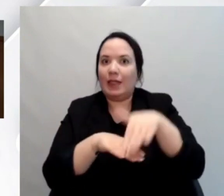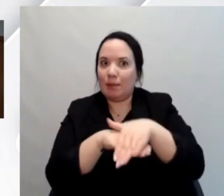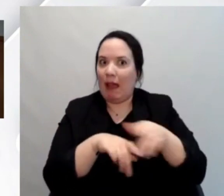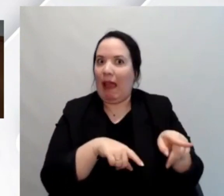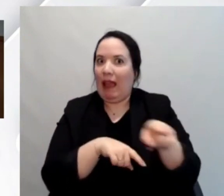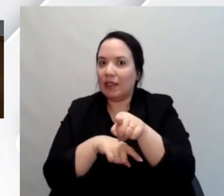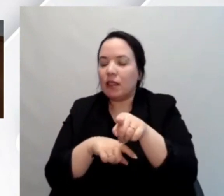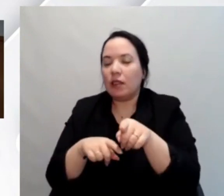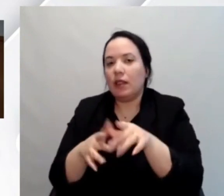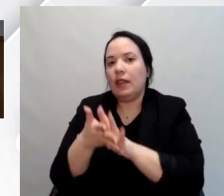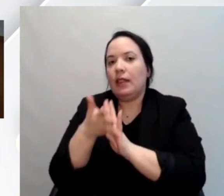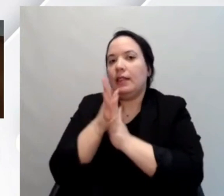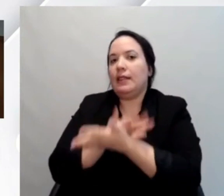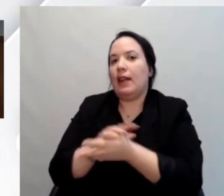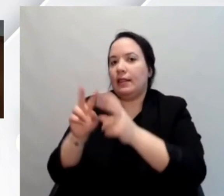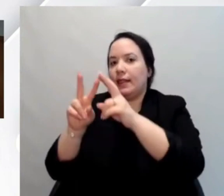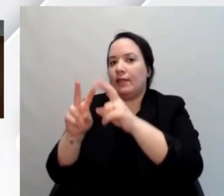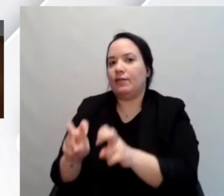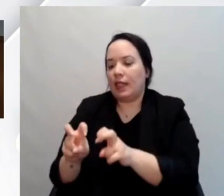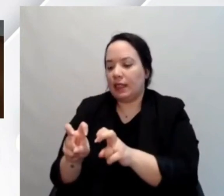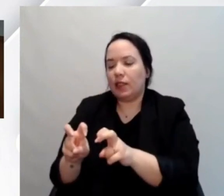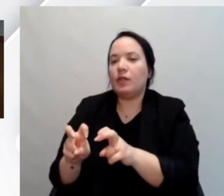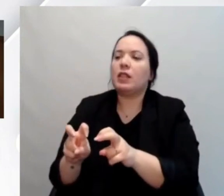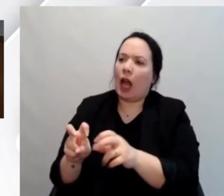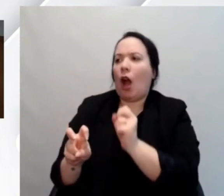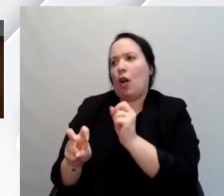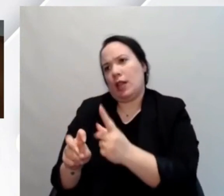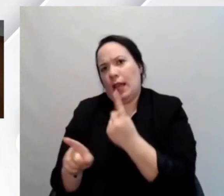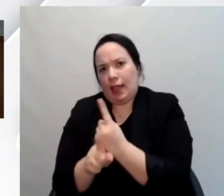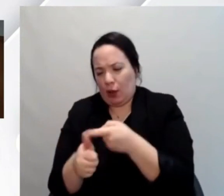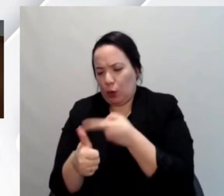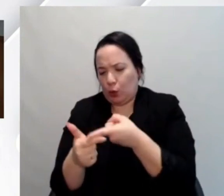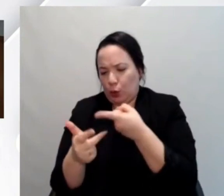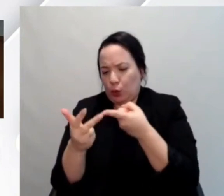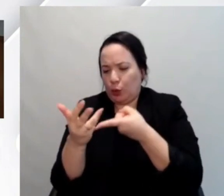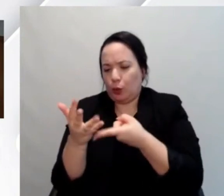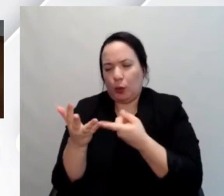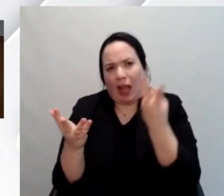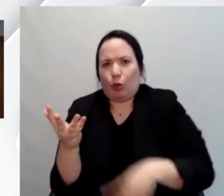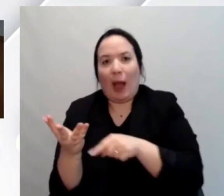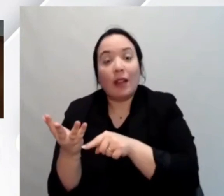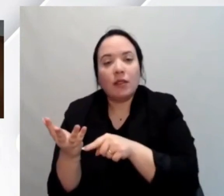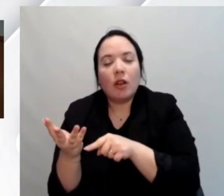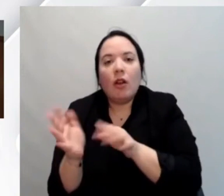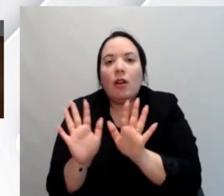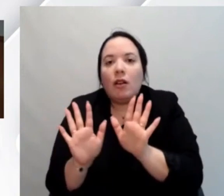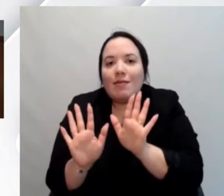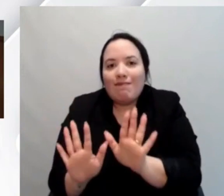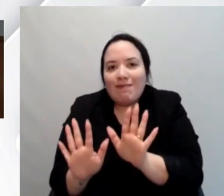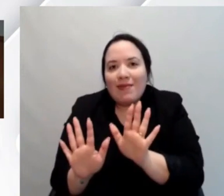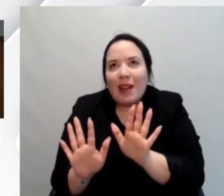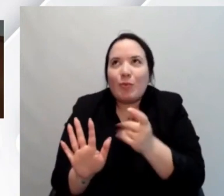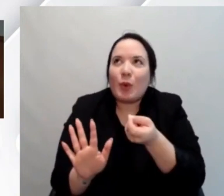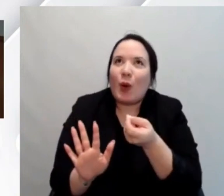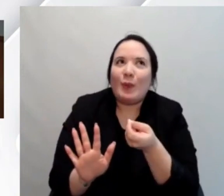c'è la tendenza a dare per scontato tante cose è un po' come quando è un po' come quando si